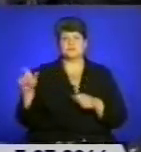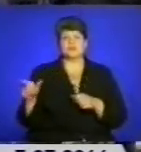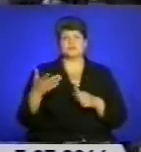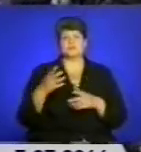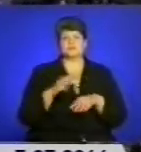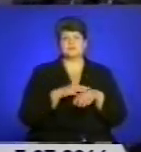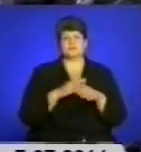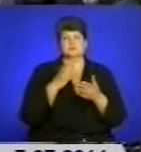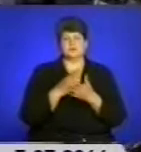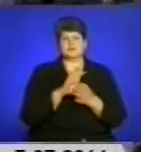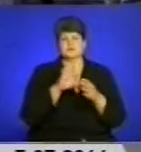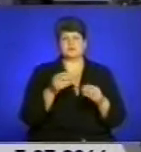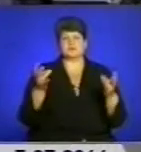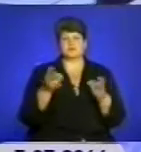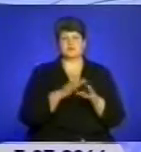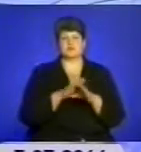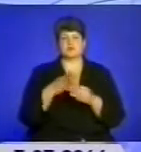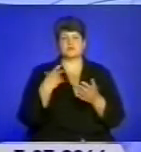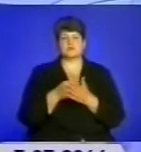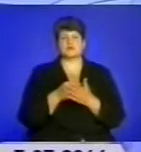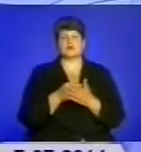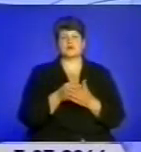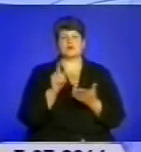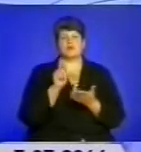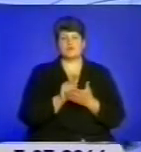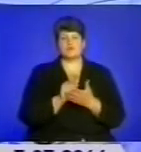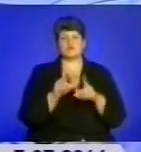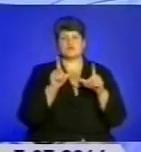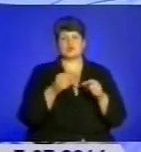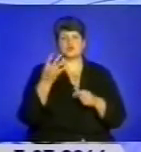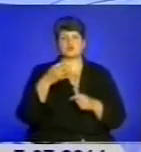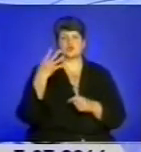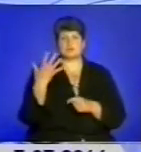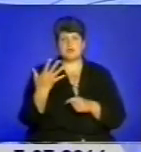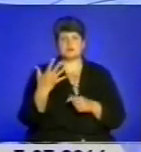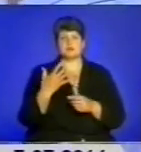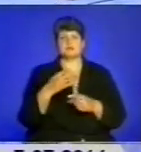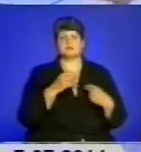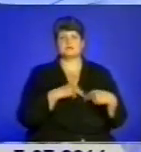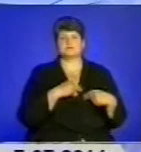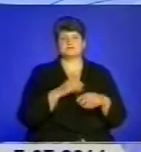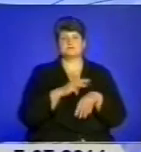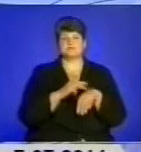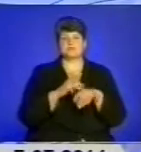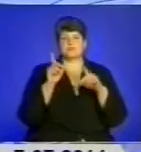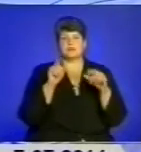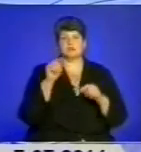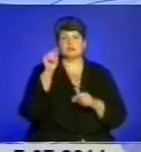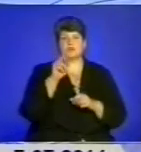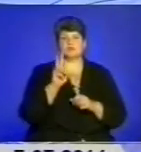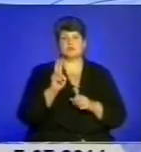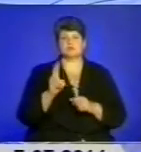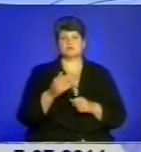необхідним для виконання службових обов'язків. Виїжджають 45 співробітників міліції. Основно виїжджають ті, хто зголосилися